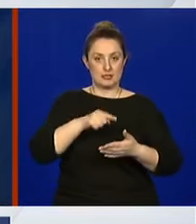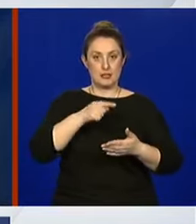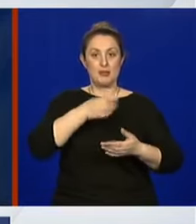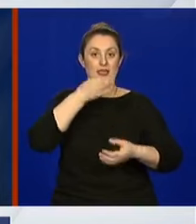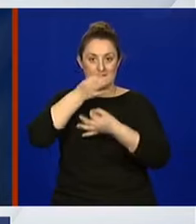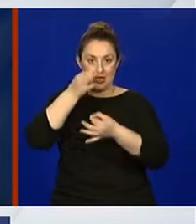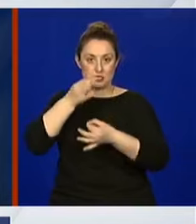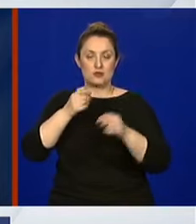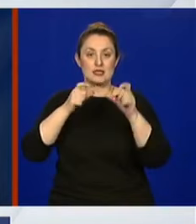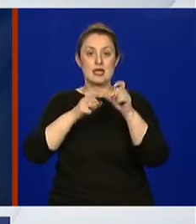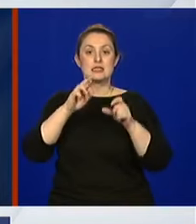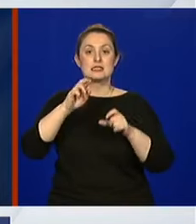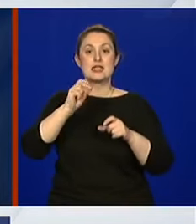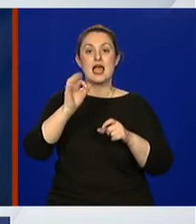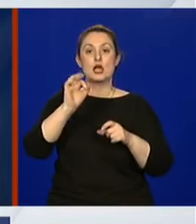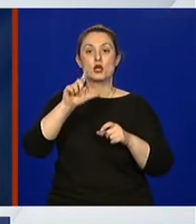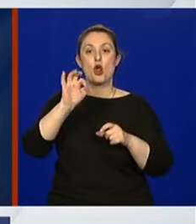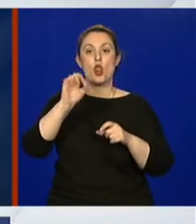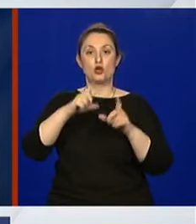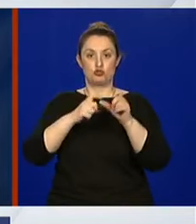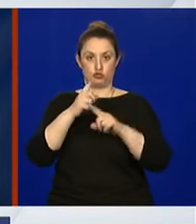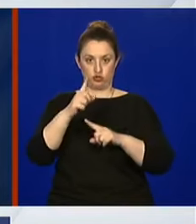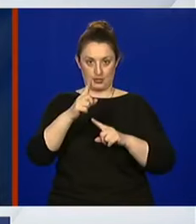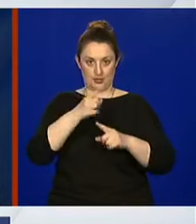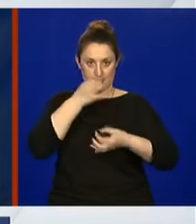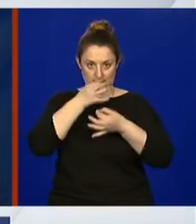oni moći i obaviti.